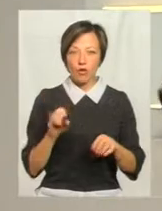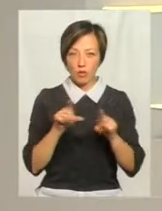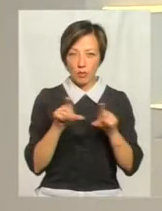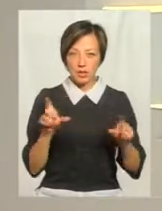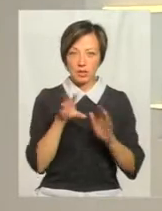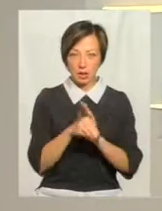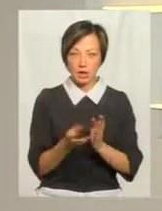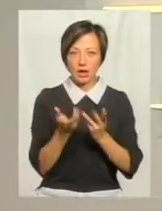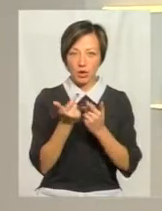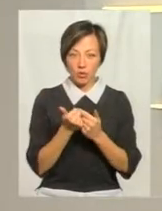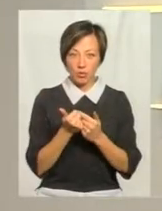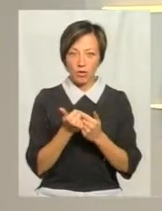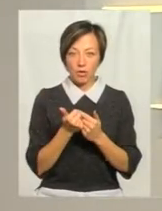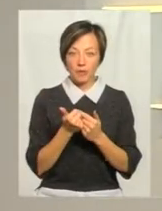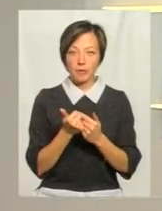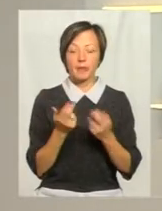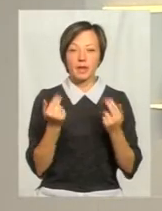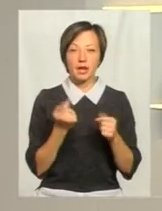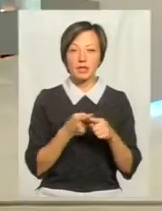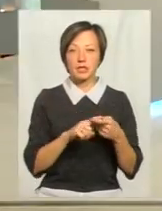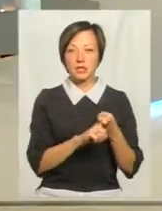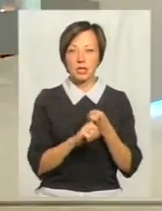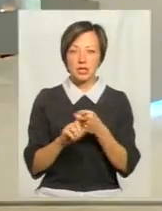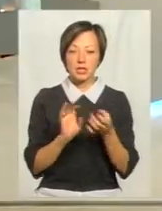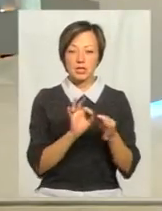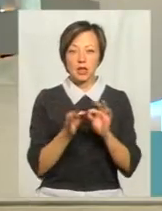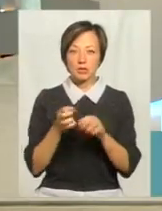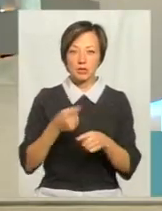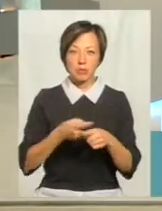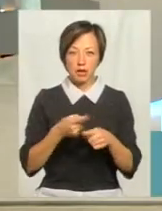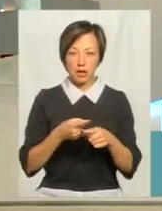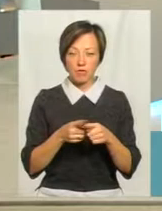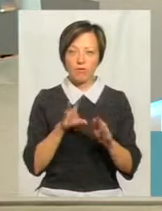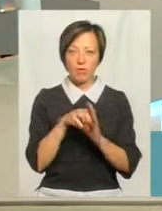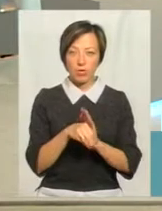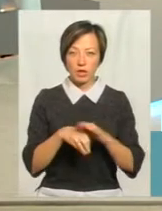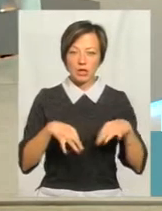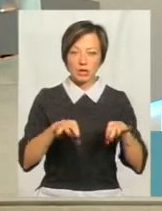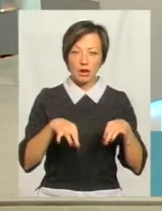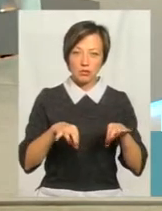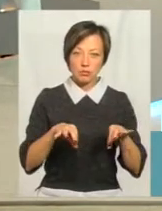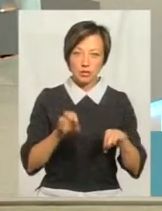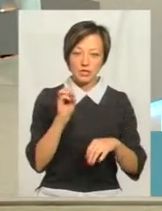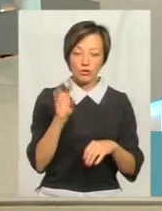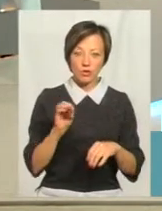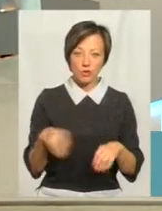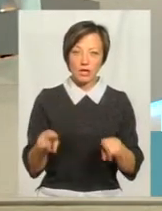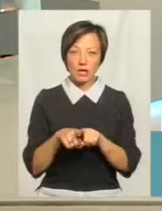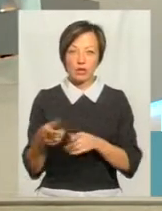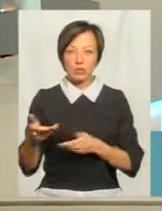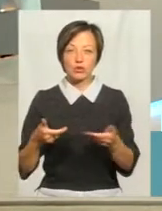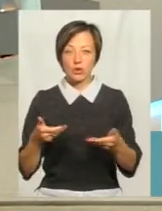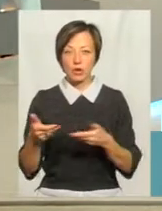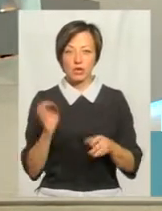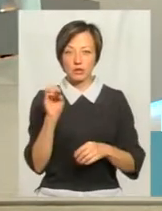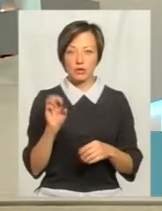складається із кількох світлофорів? Ну да, це залежно від складності перехрестя. Туда входять як і транспортні світлофори, так і пішохідні